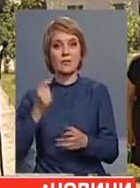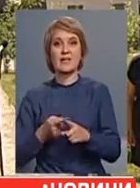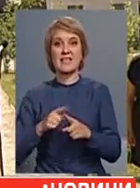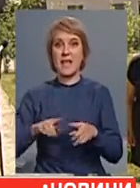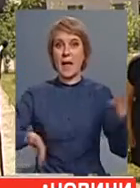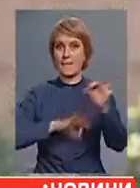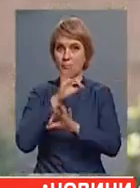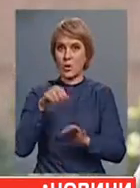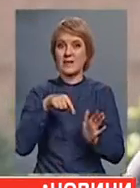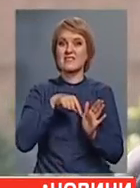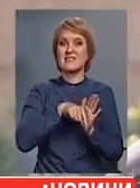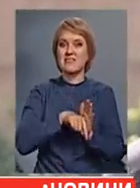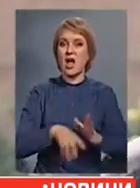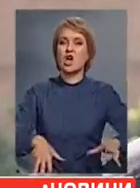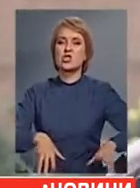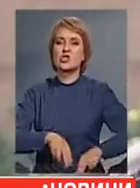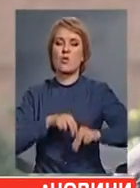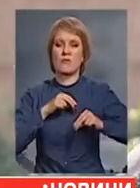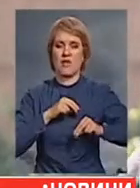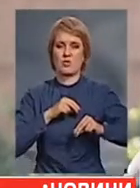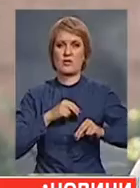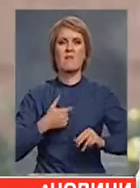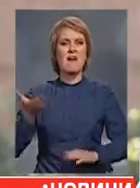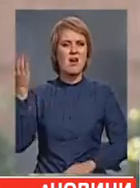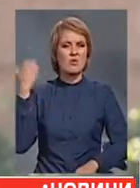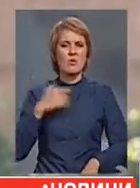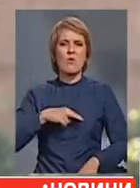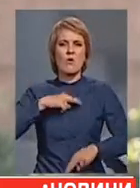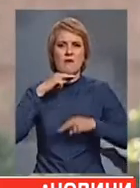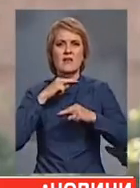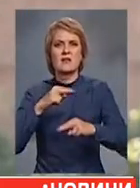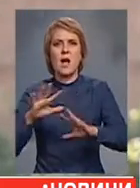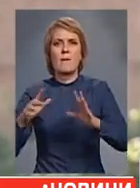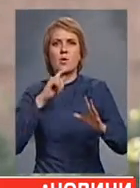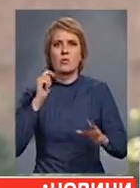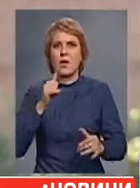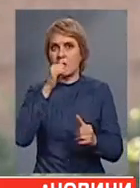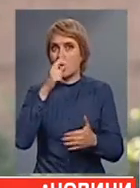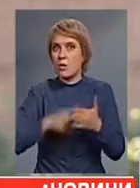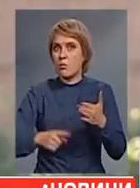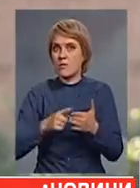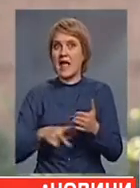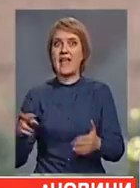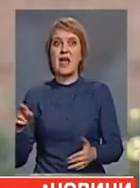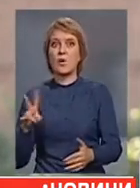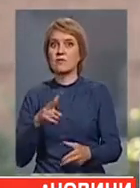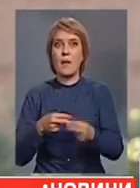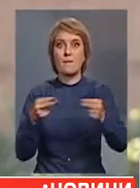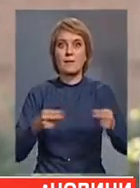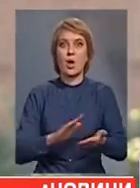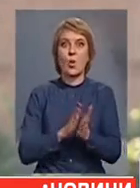солідарності. Ми тоді уважно стежили за подіями в Україні. Не могли повірити, що Янукович не підписав угоду про асоціацію.